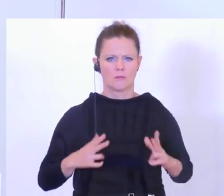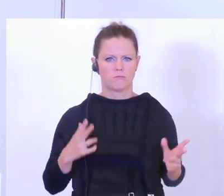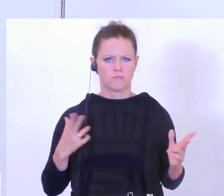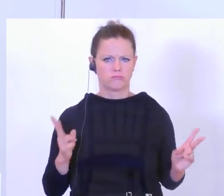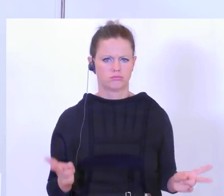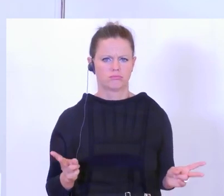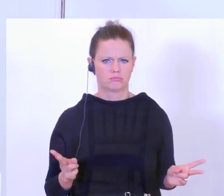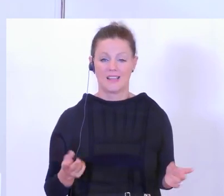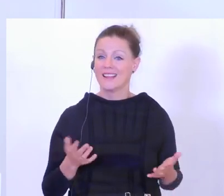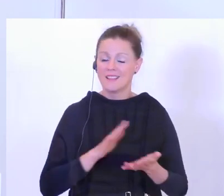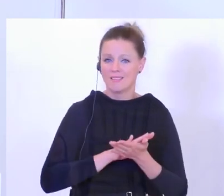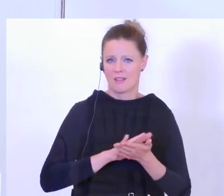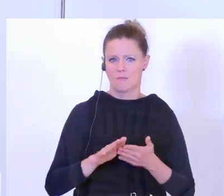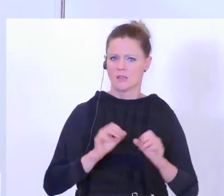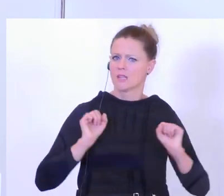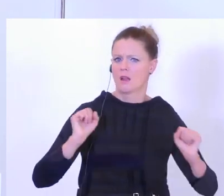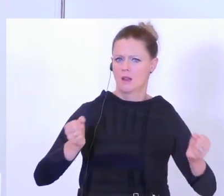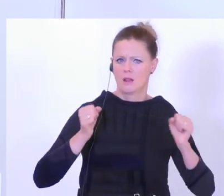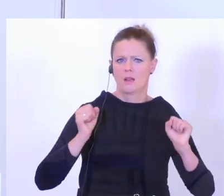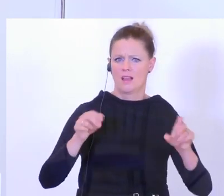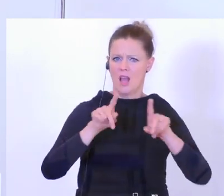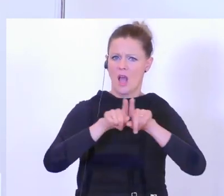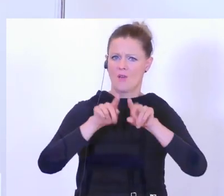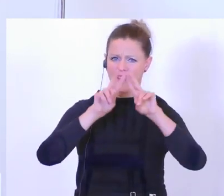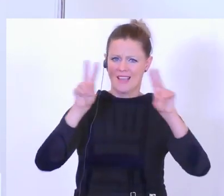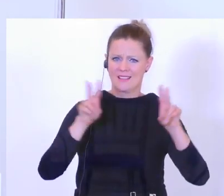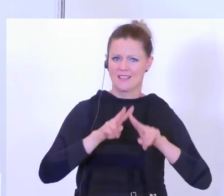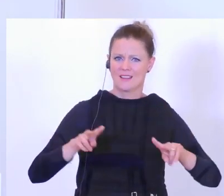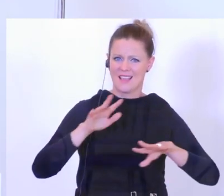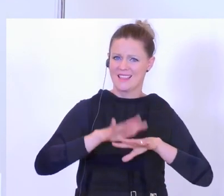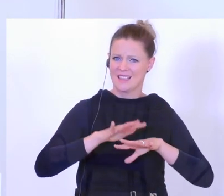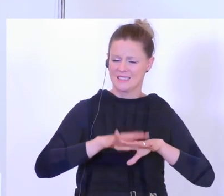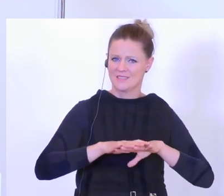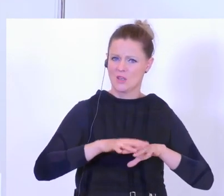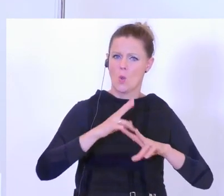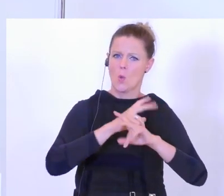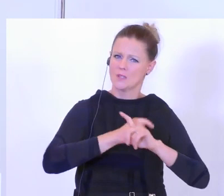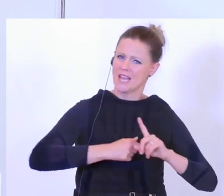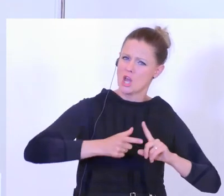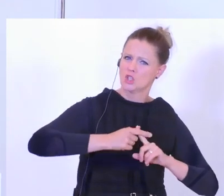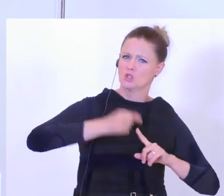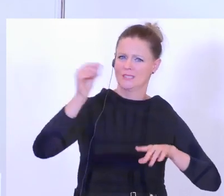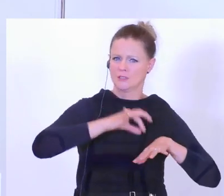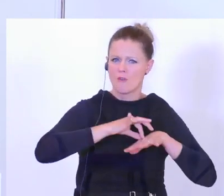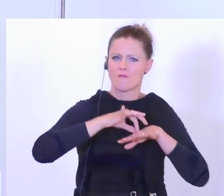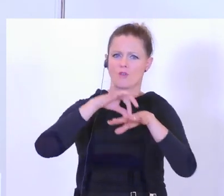umtriebig, du hast immer versucht, auch durch dein internationales Netzwerk Österreich an die Spitze der Länder zu führen,